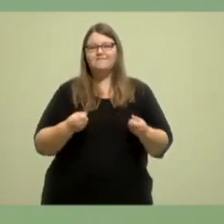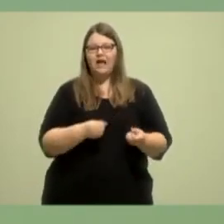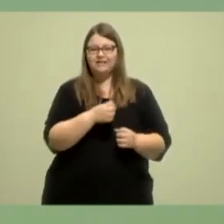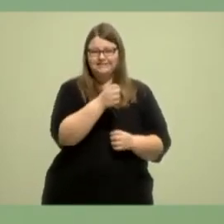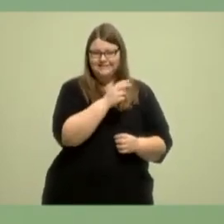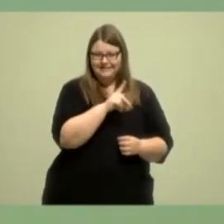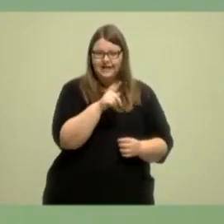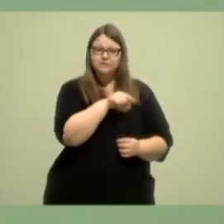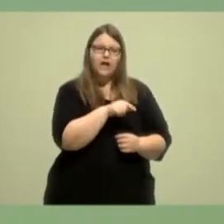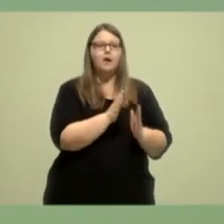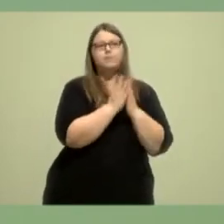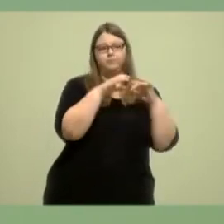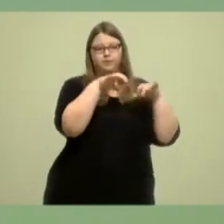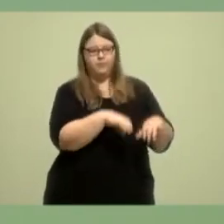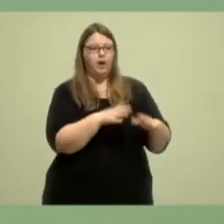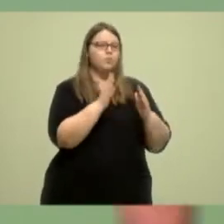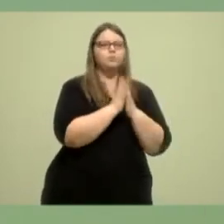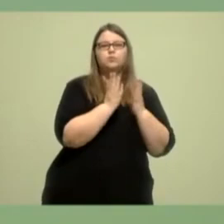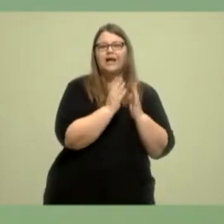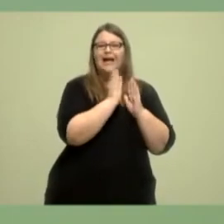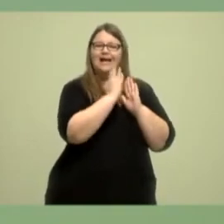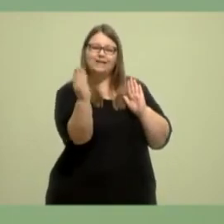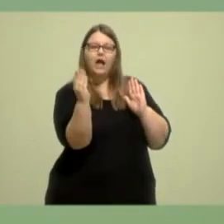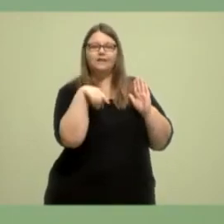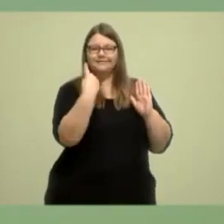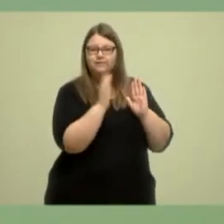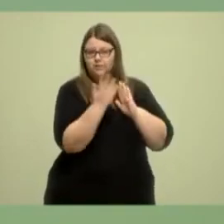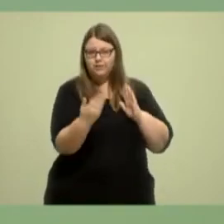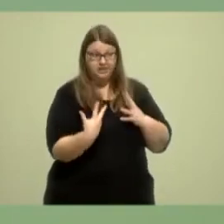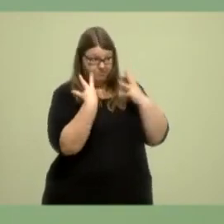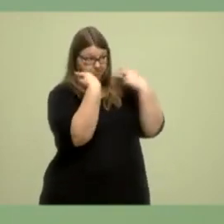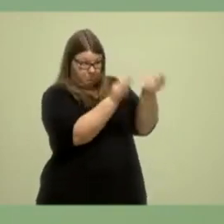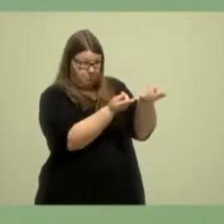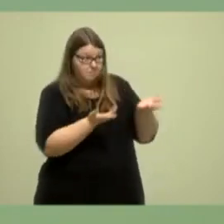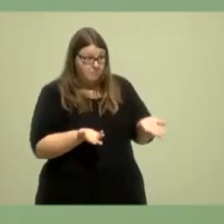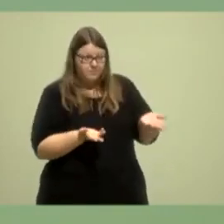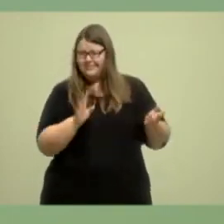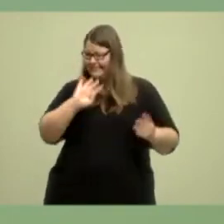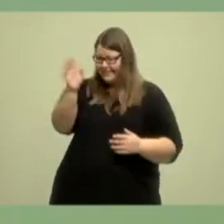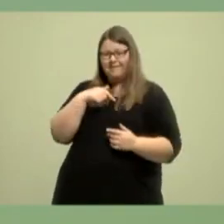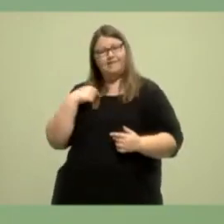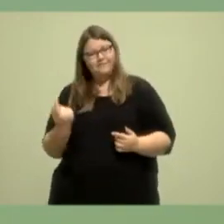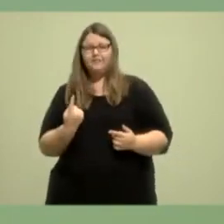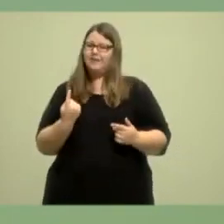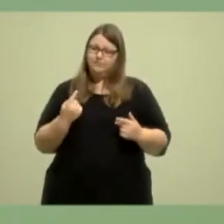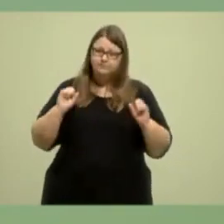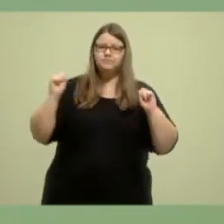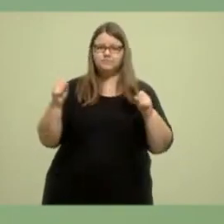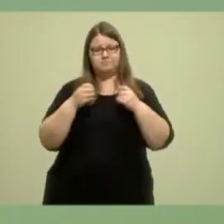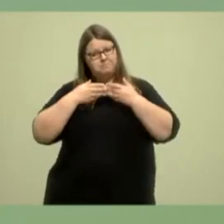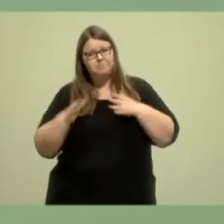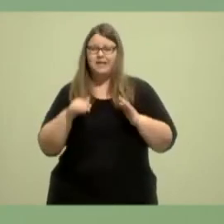den Büchermarkt und eben die Bücherregale der nächsten Bibliothek überlassen werden. All das müssen wir weiterhin